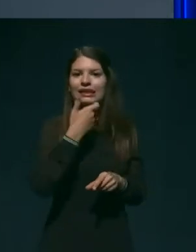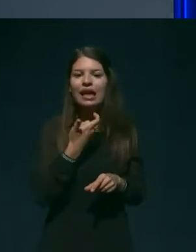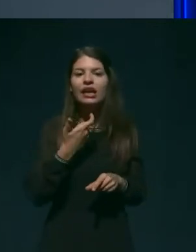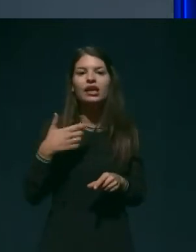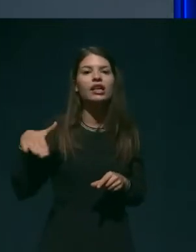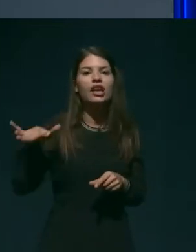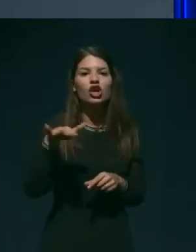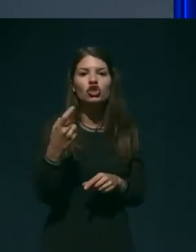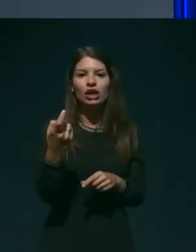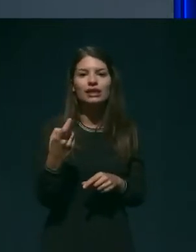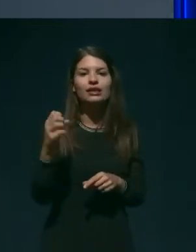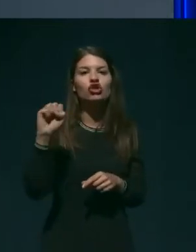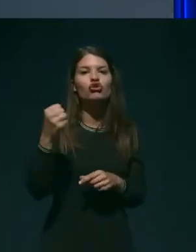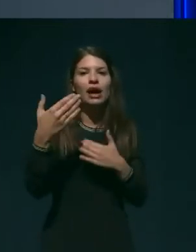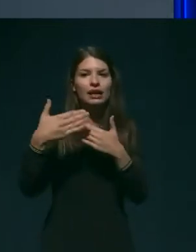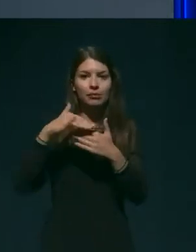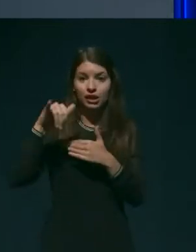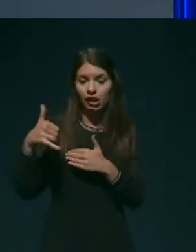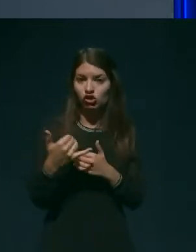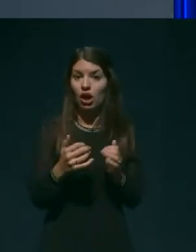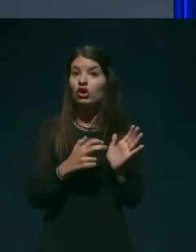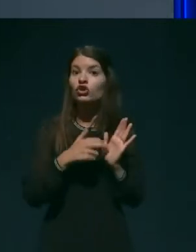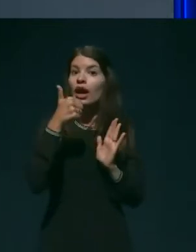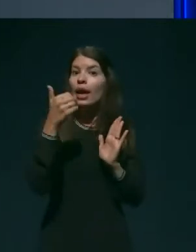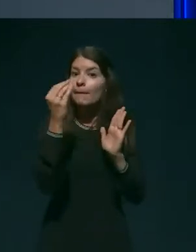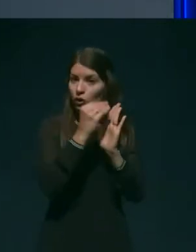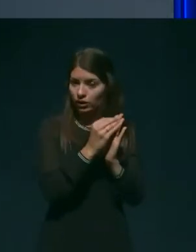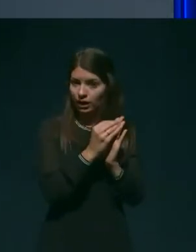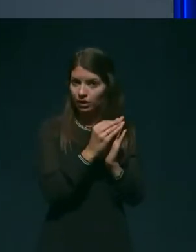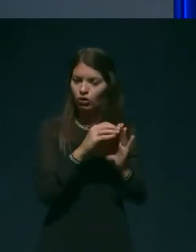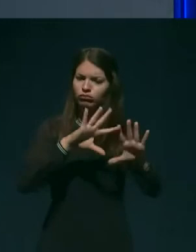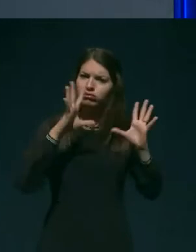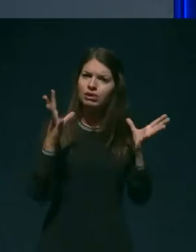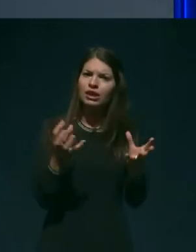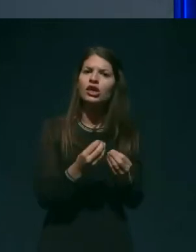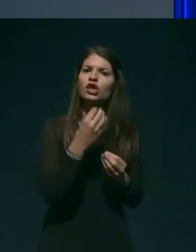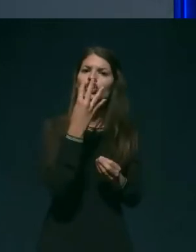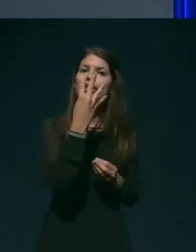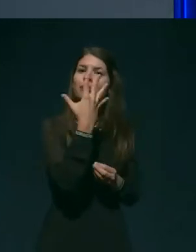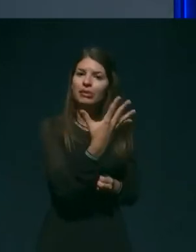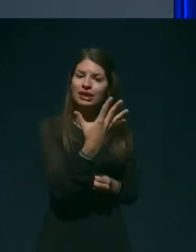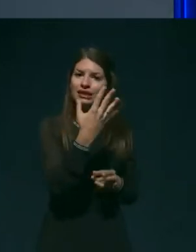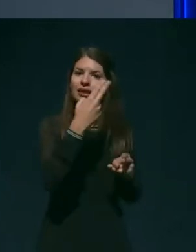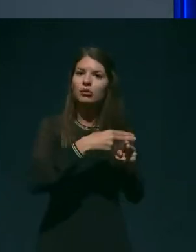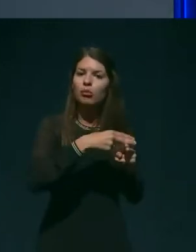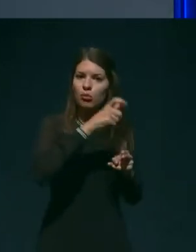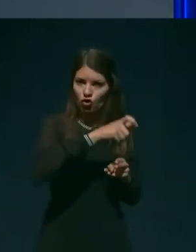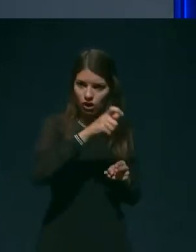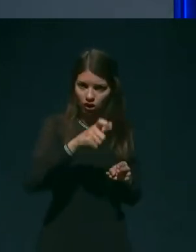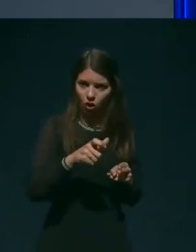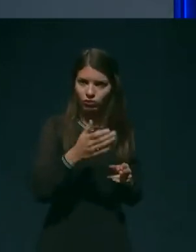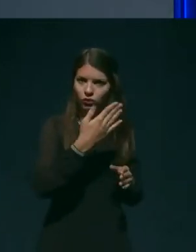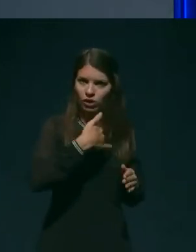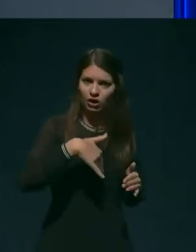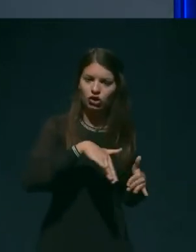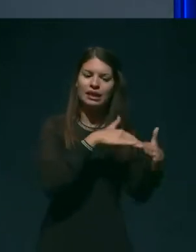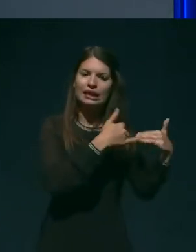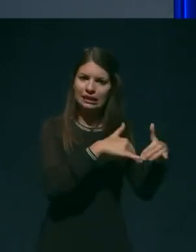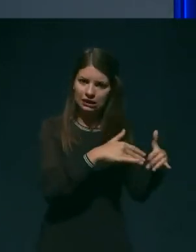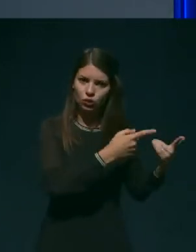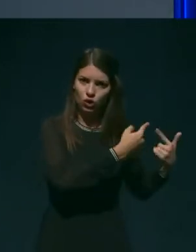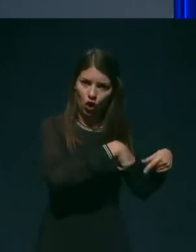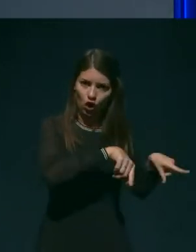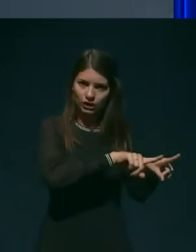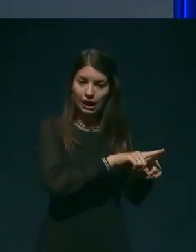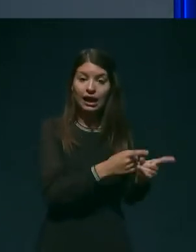mogoče podatek. Od skupaj 54 pacijentov, ki smo jih zdravili, tako na intenzivnem modelku kot tudi na